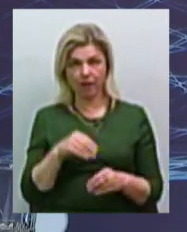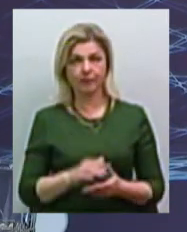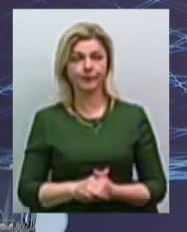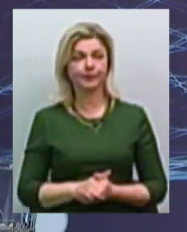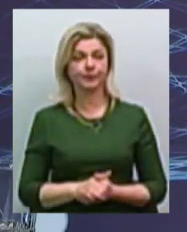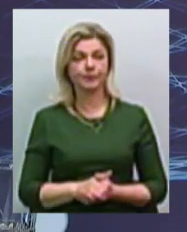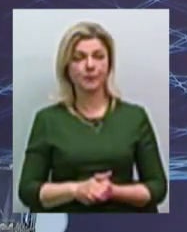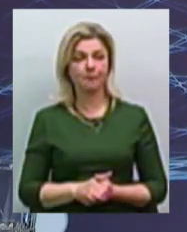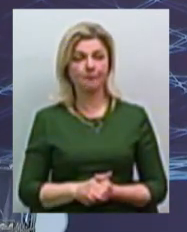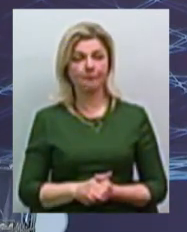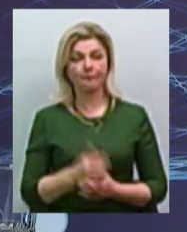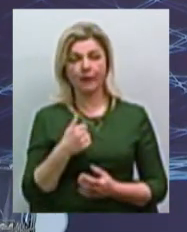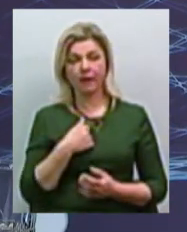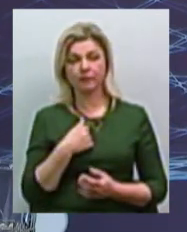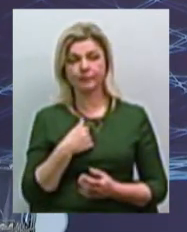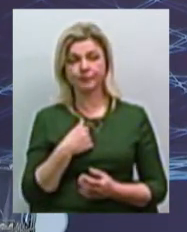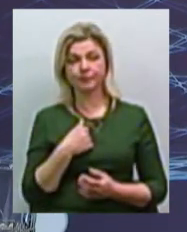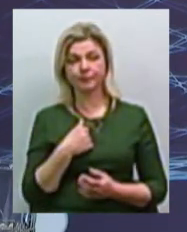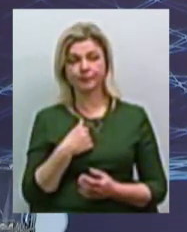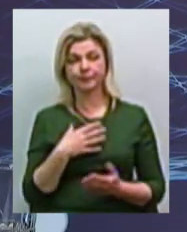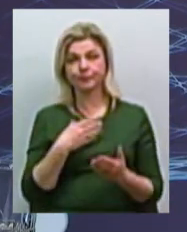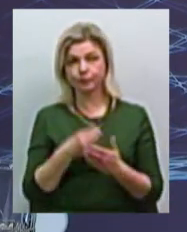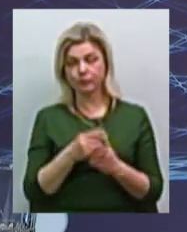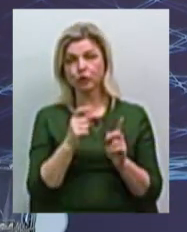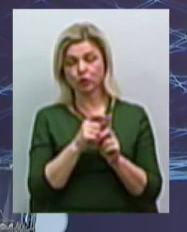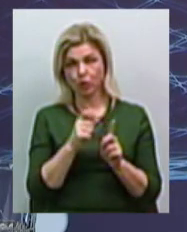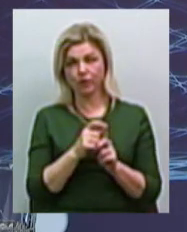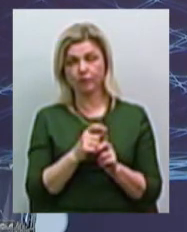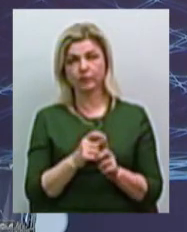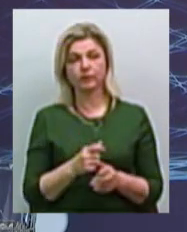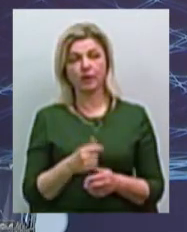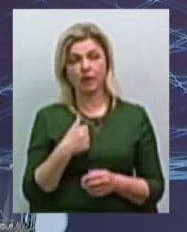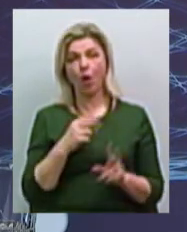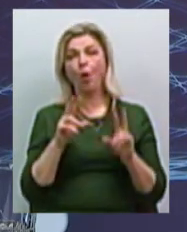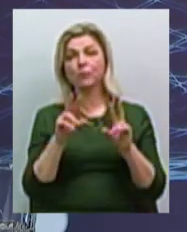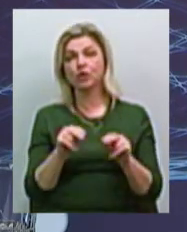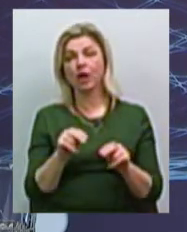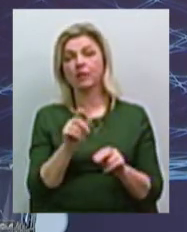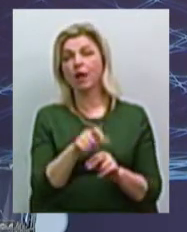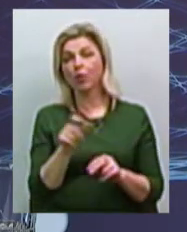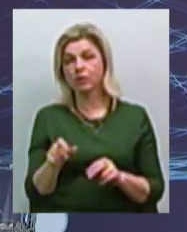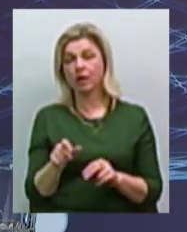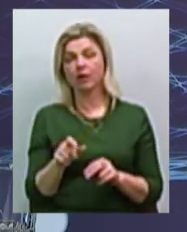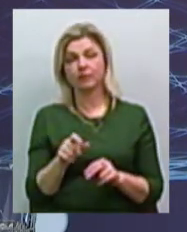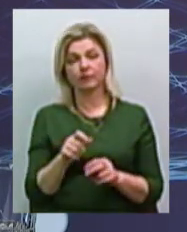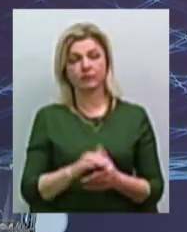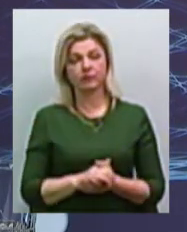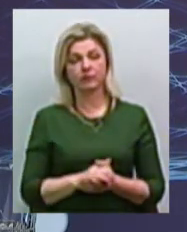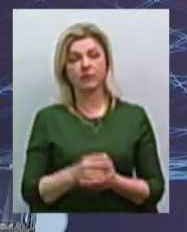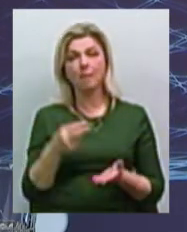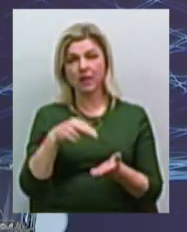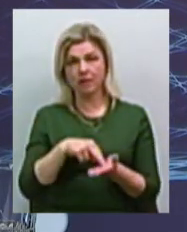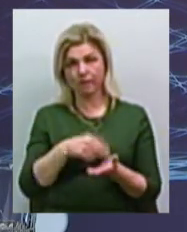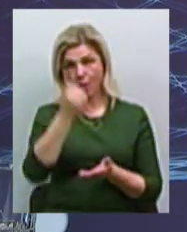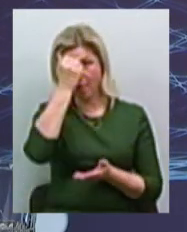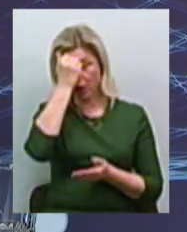Я сказав своєм словом, я обещаю народу поставлю монумит,